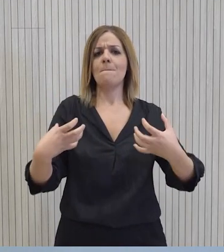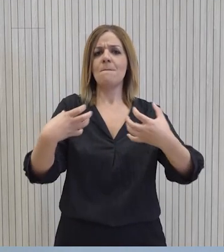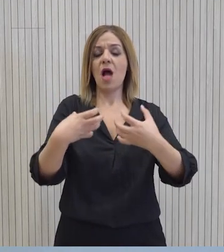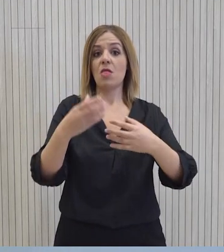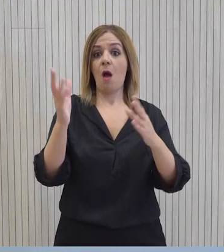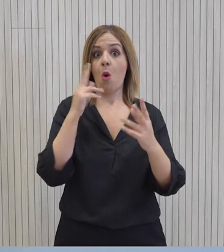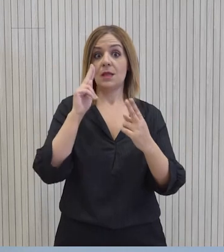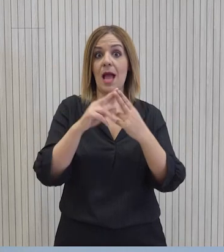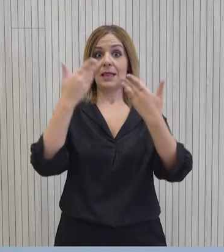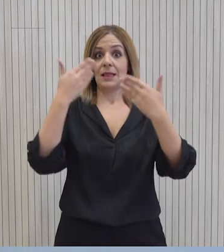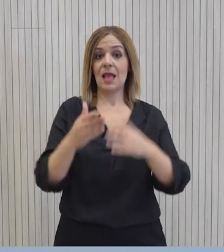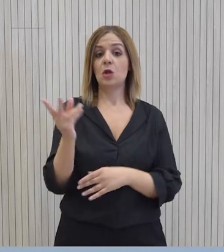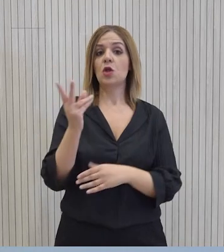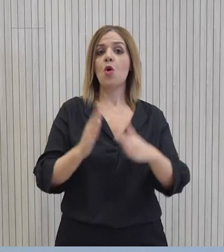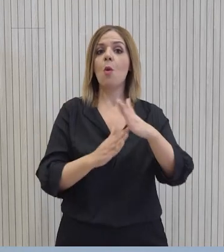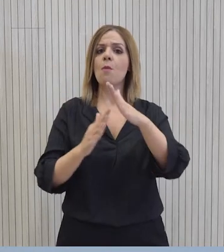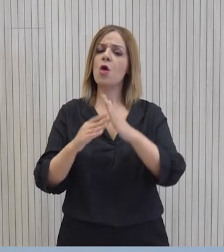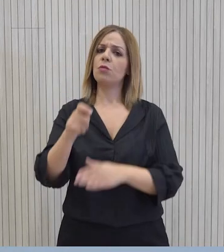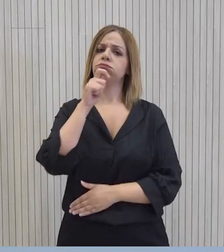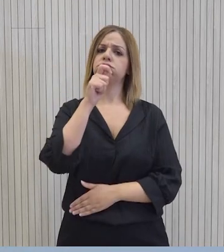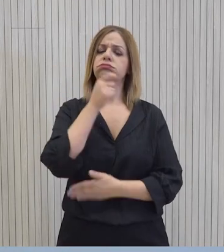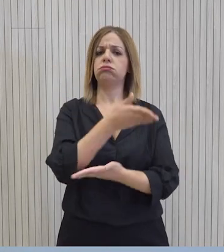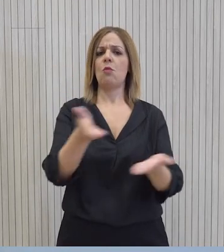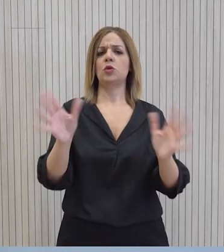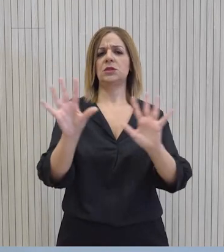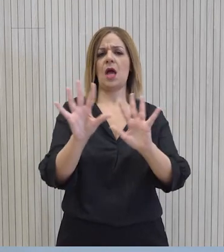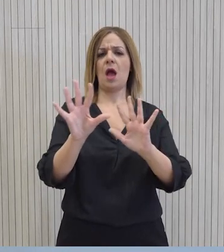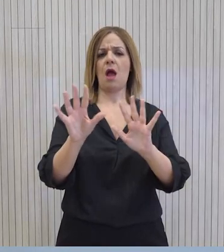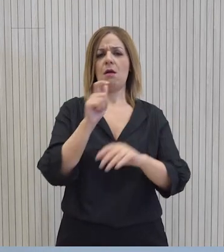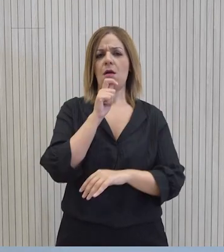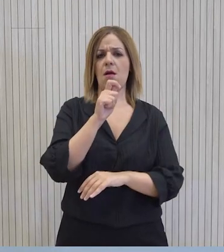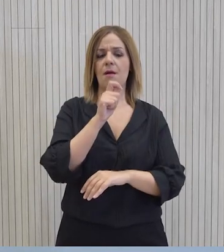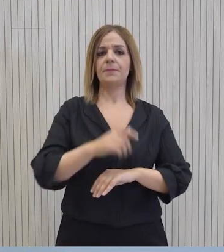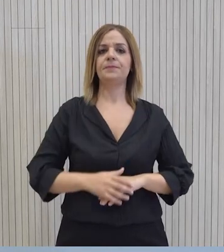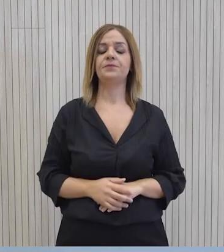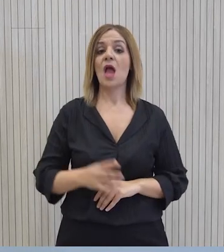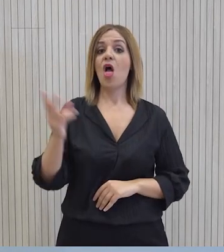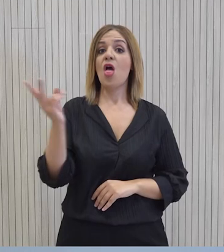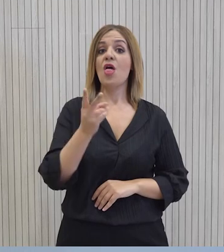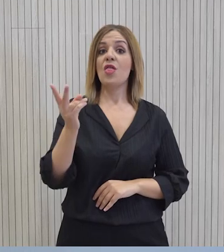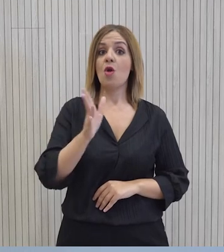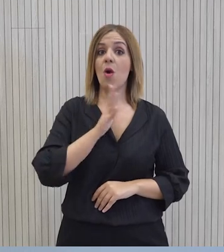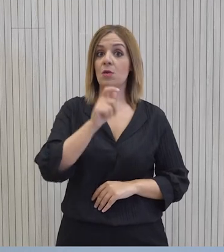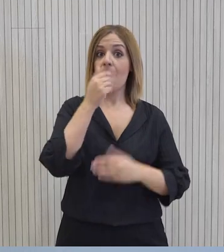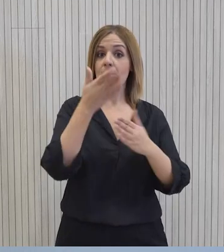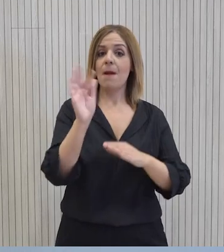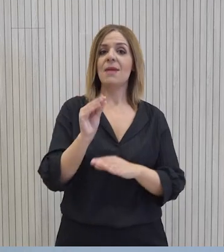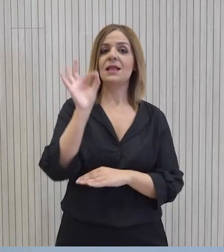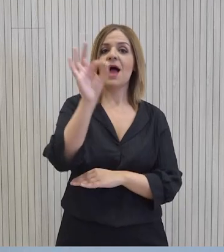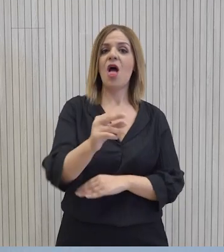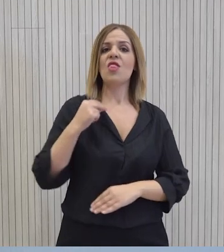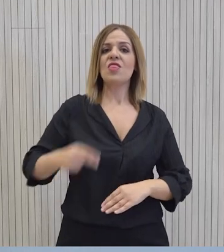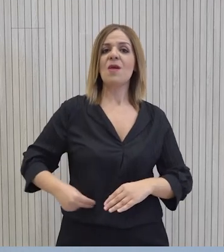Μετά το πέραστον συναντήσεων, οι δύο πρόεδροι θα προβούν σε δηλώσεις στα Μέσα Μαζικής Ενημέρωσης. Οι δύο πρόεδροι, μετά τις δηλώσεις τους, θα μεταβούν στο Δημαρχείο